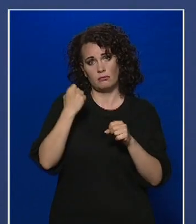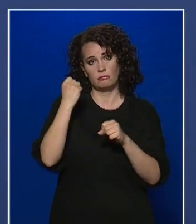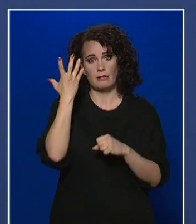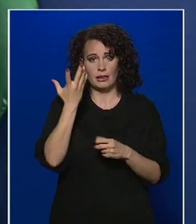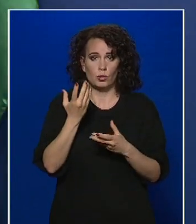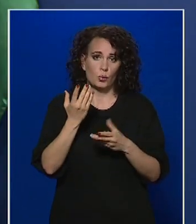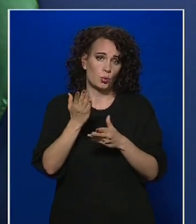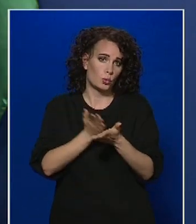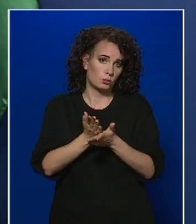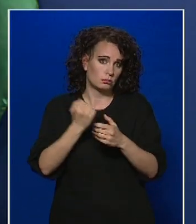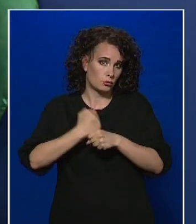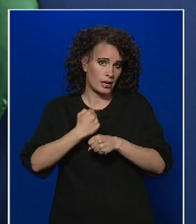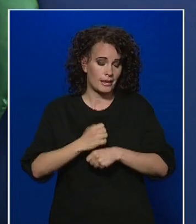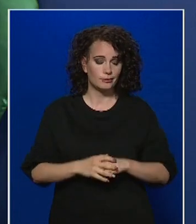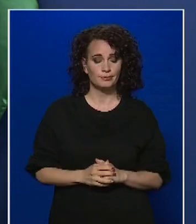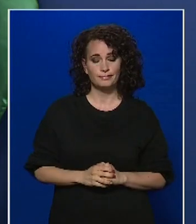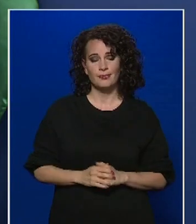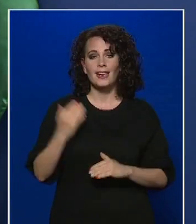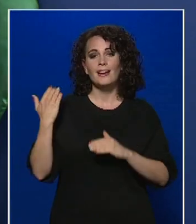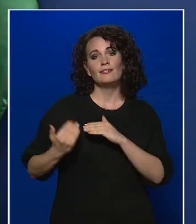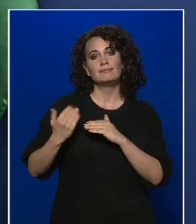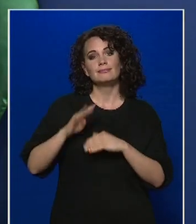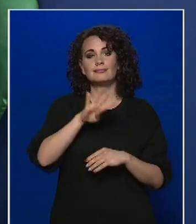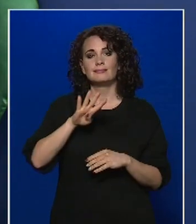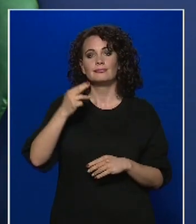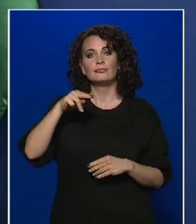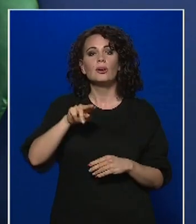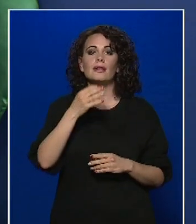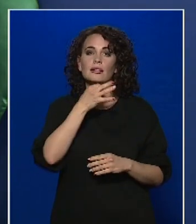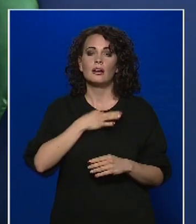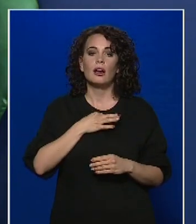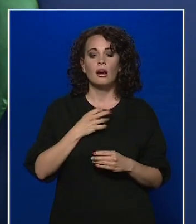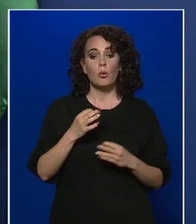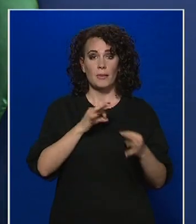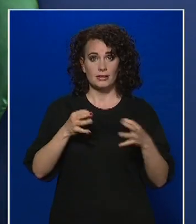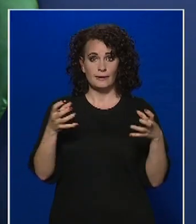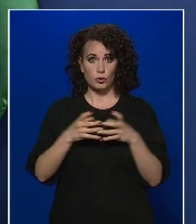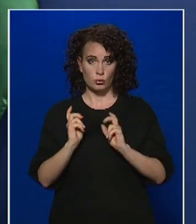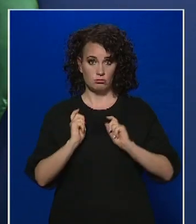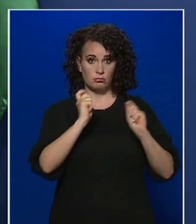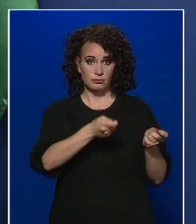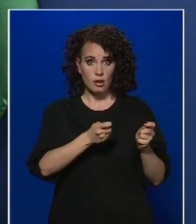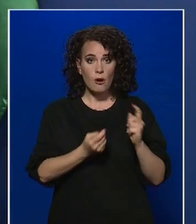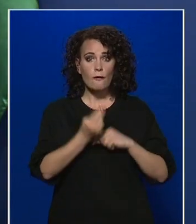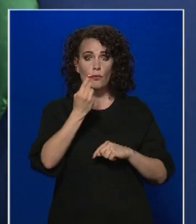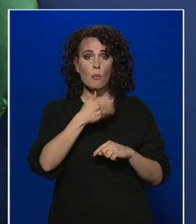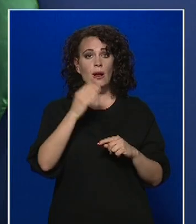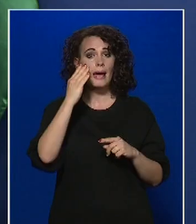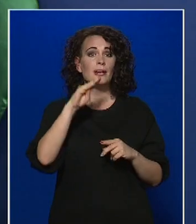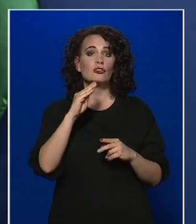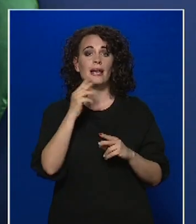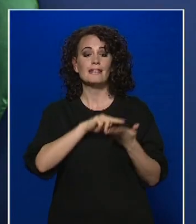segíti. És végezetül a 444 kérdése. Átadja-e az operatív törzs a főpolgármesteri hivatalnak